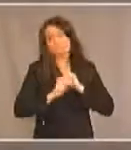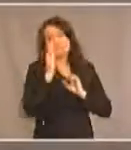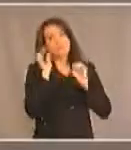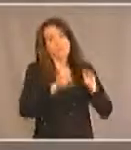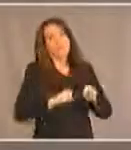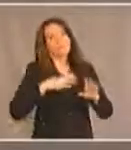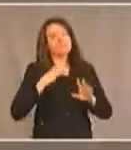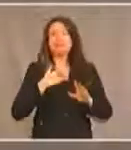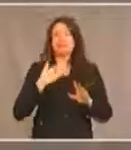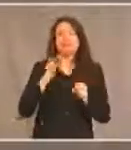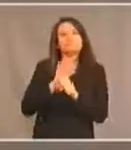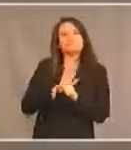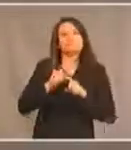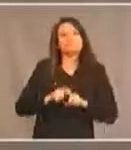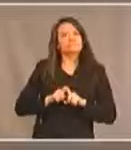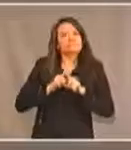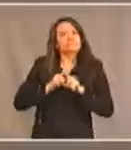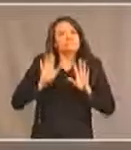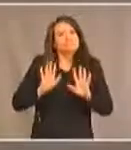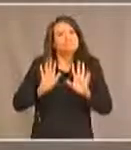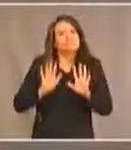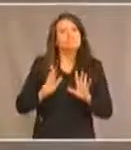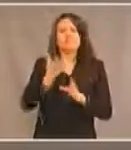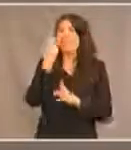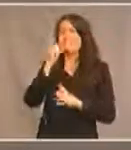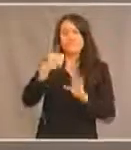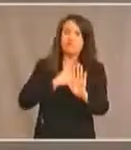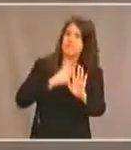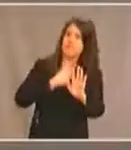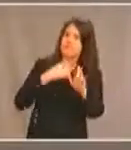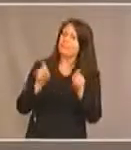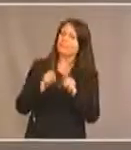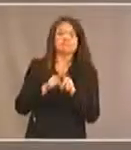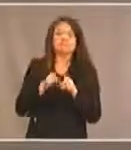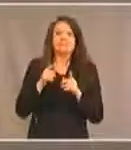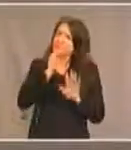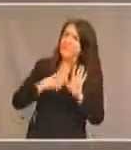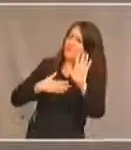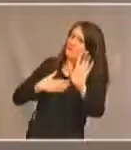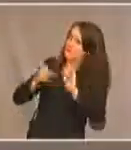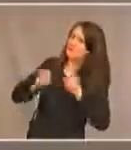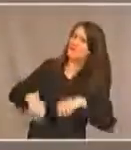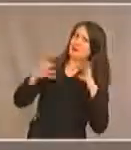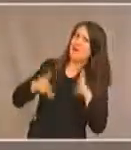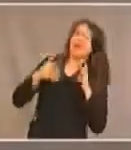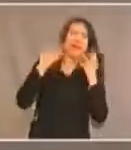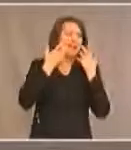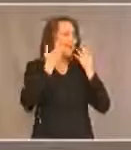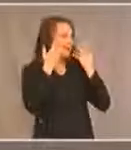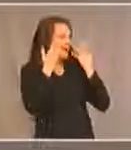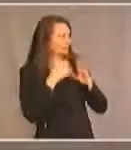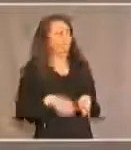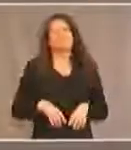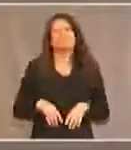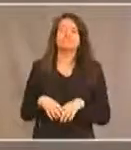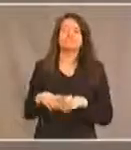m'arrêter là-dessus. N'oubliez pas, moi aussi, j'avance en âge. Et